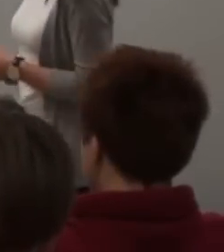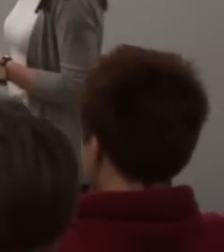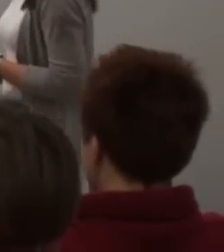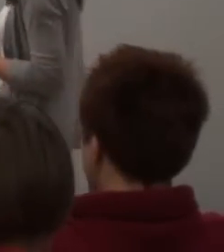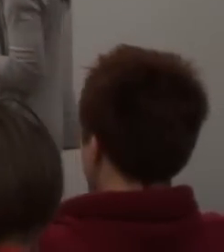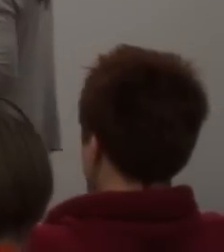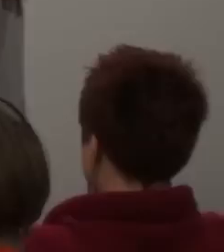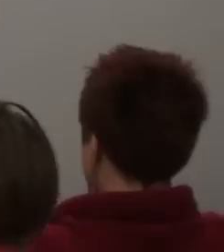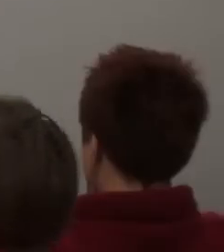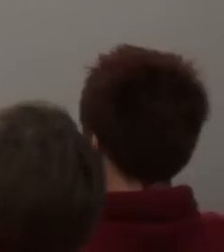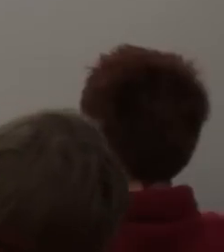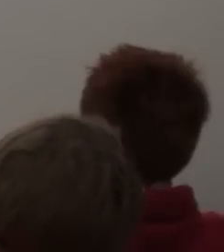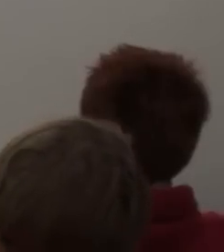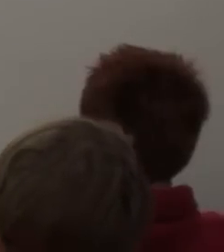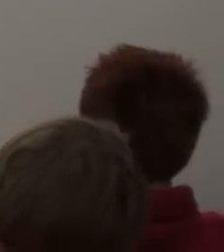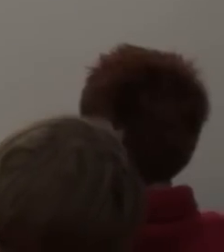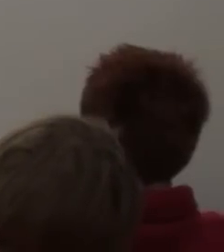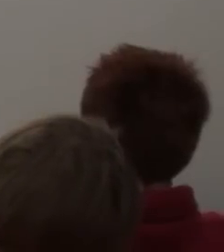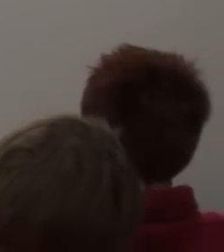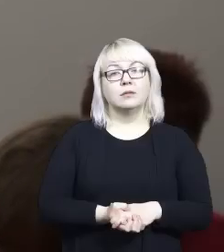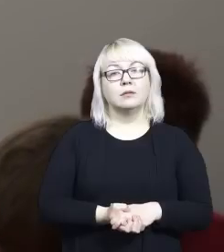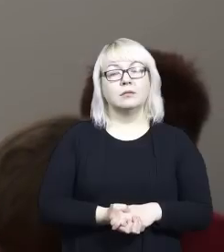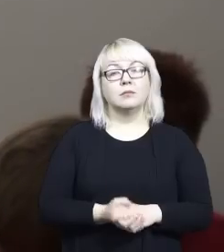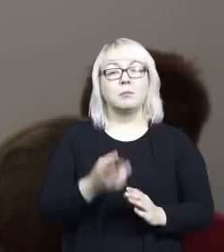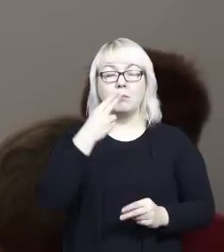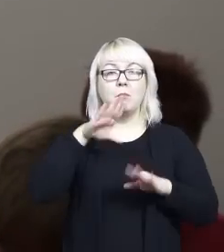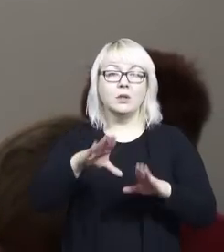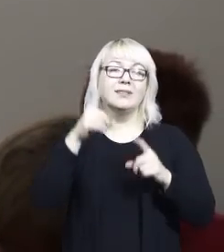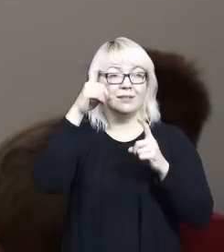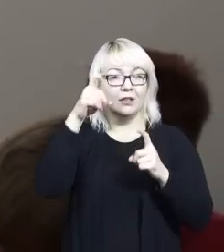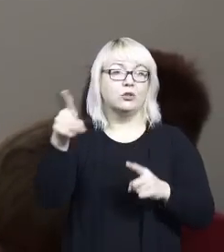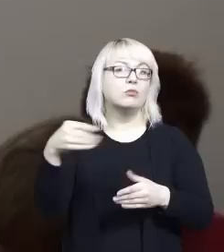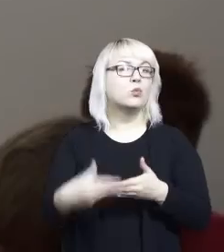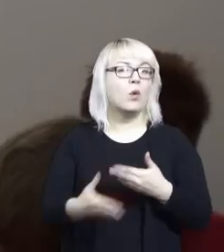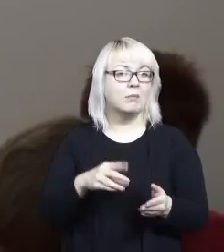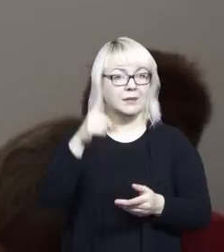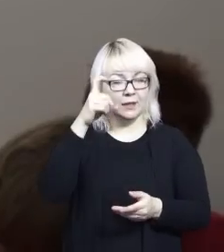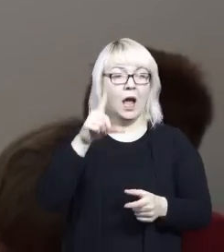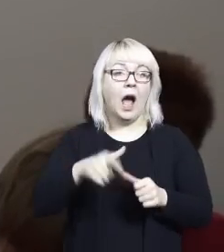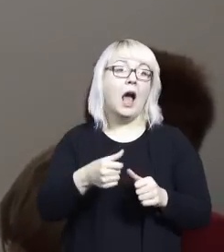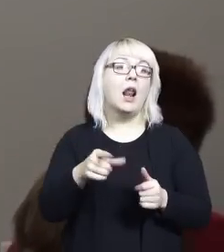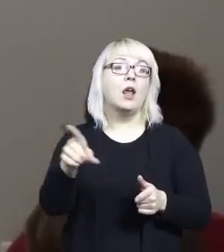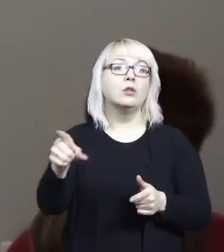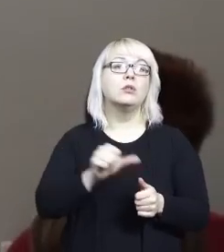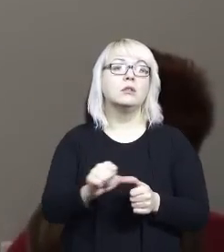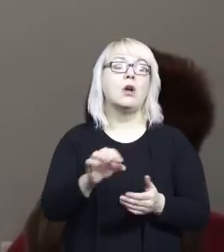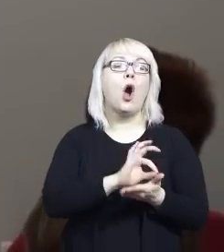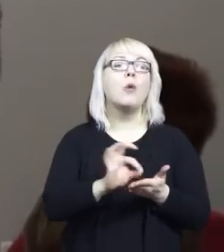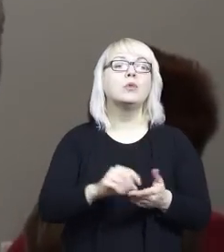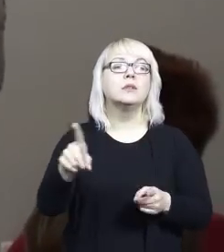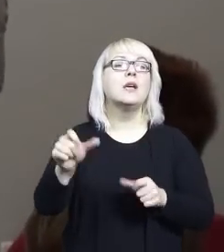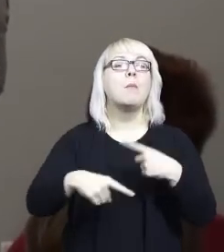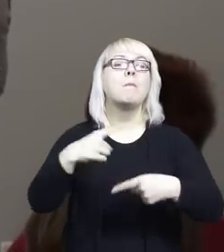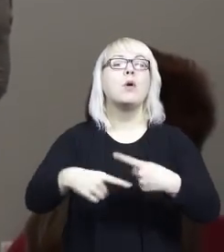w to, co się dzieje na uczyniu. Ale, żeby przybliżyć Państwu na czym polega udostępnianie, jak to zostało